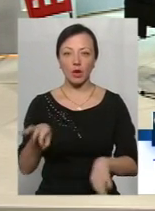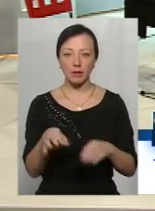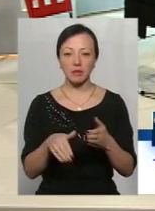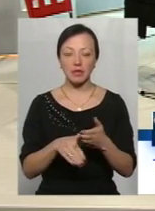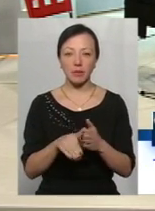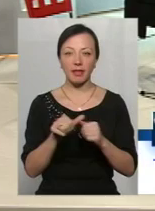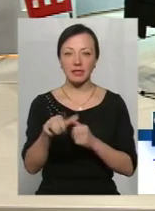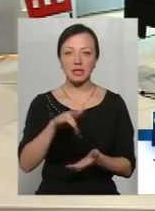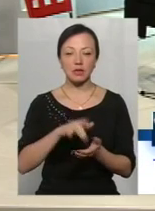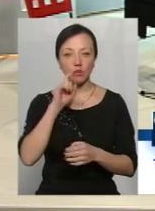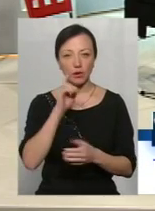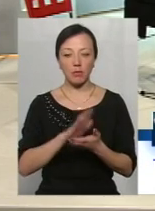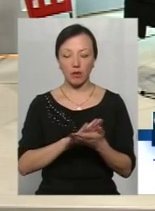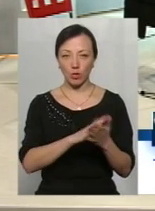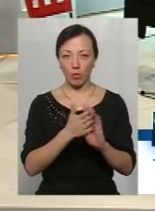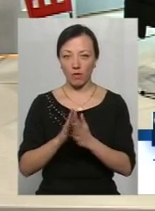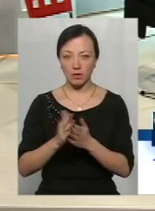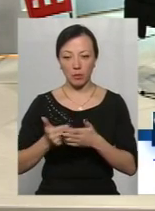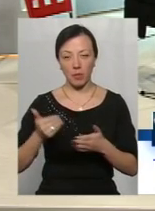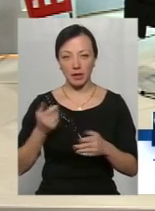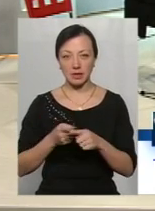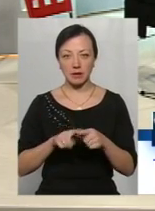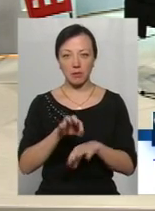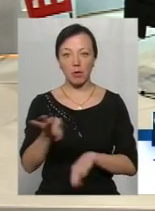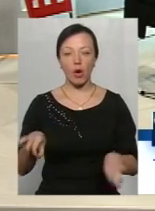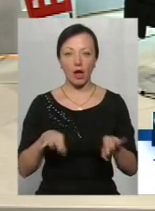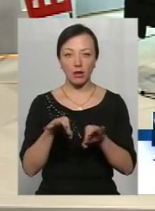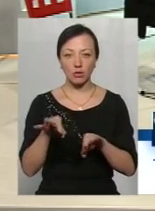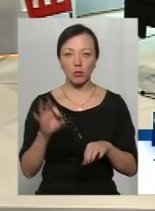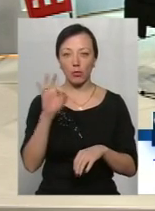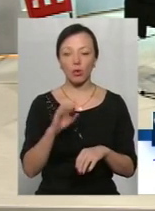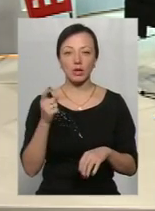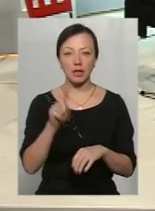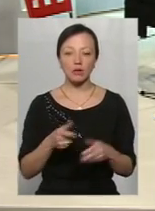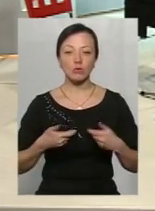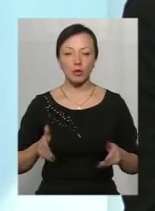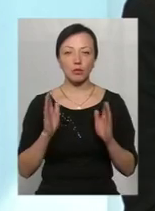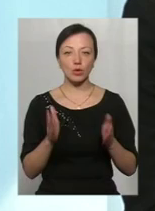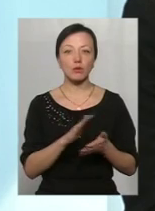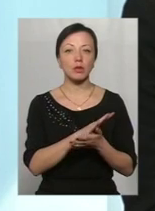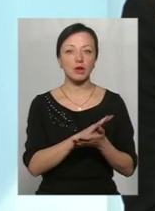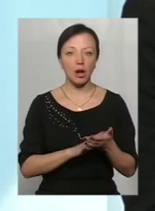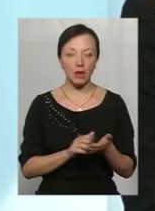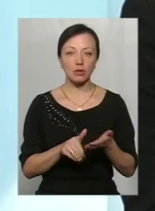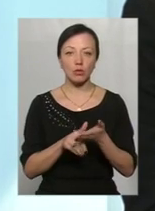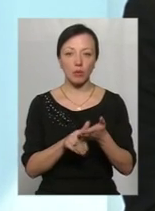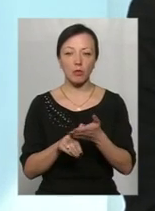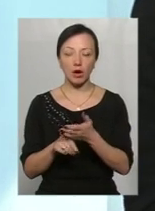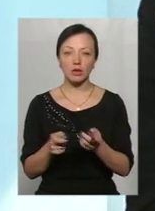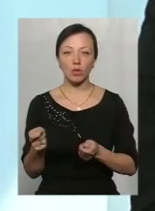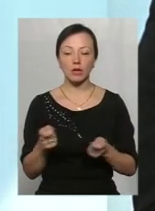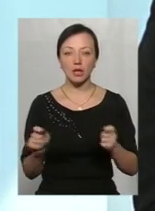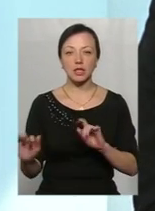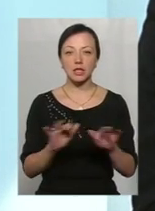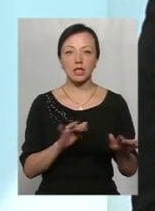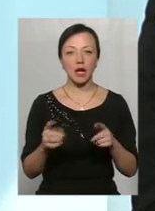Україні. Ми маємо домовленості попередні з цим проєктом про те, що ми будемо далі допомагати координувати діяльність